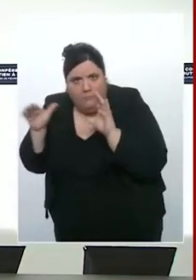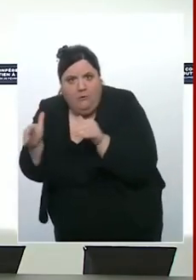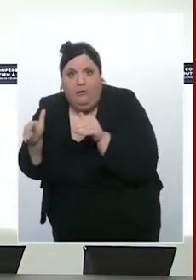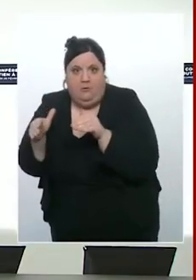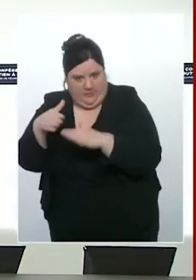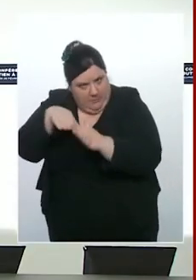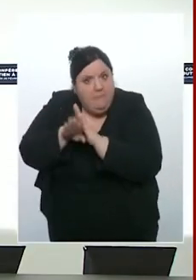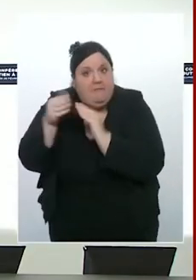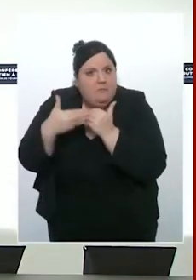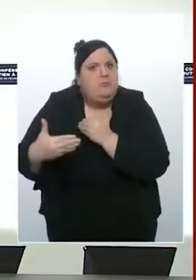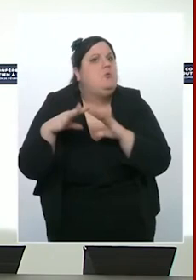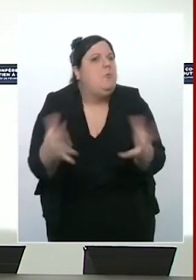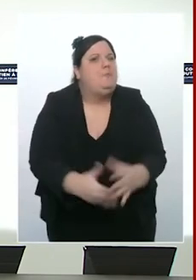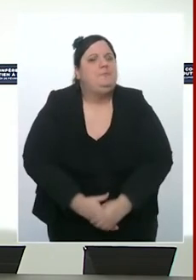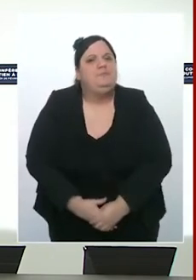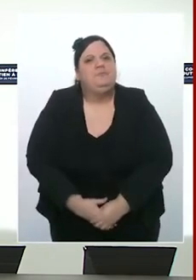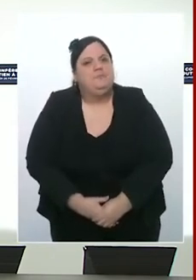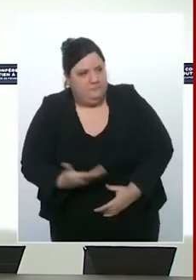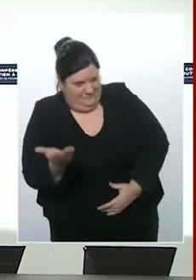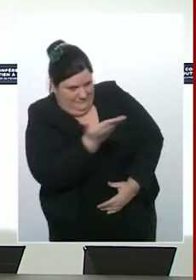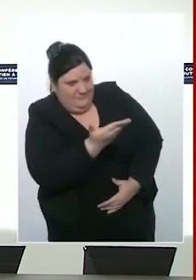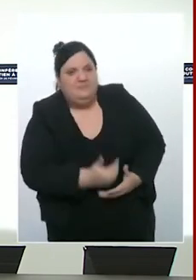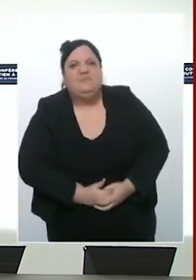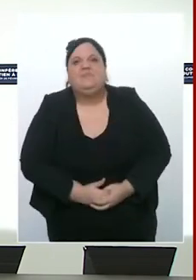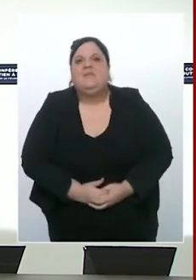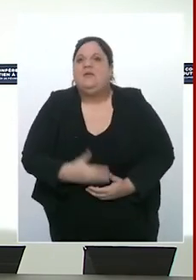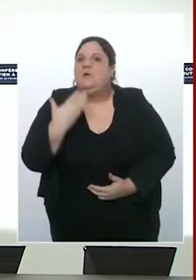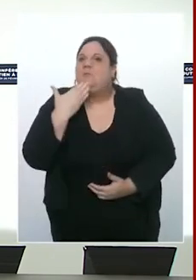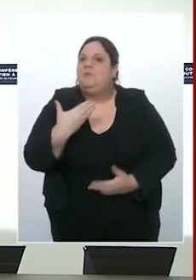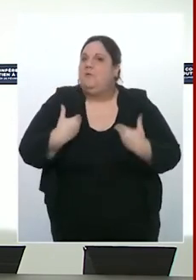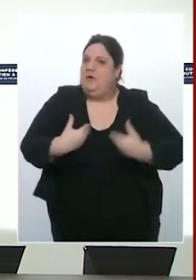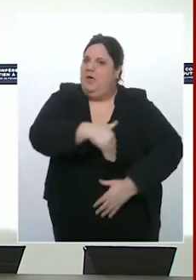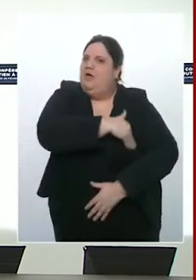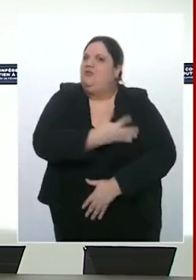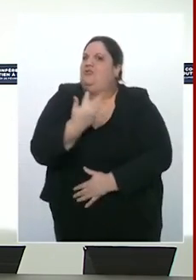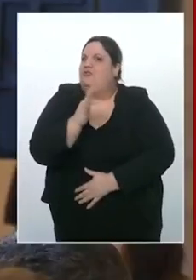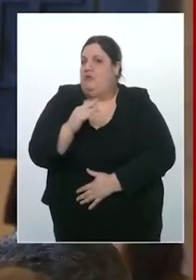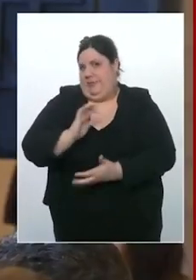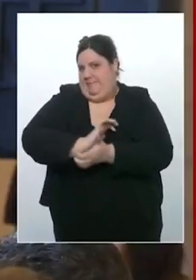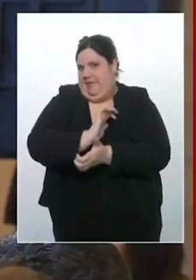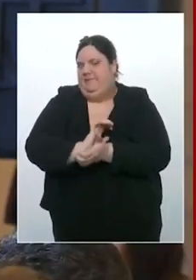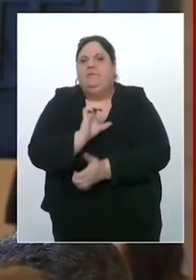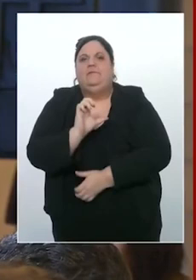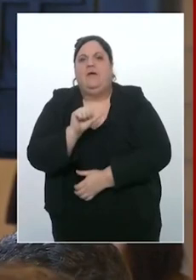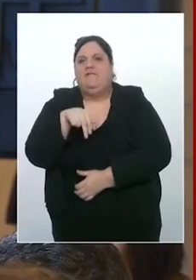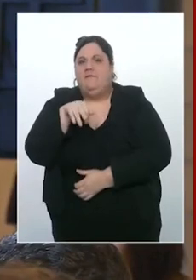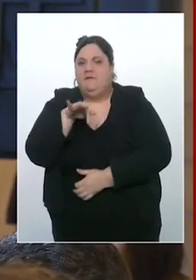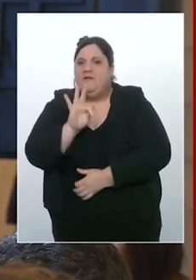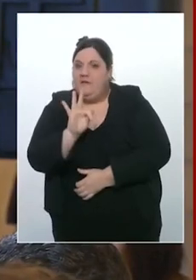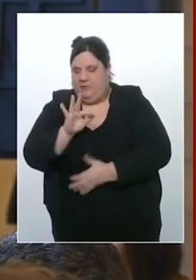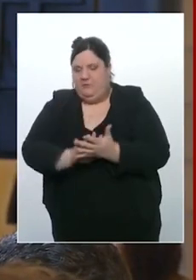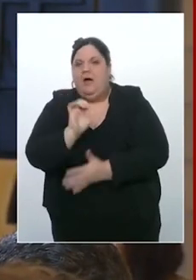Merci, monsieur le président. Francesco Fontemagli de l'agence France Presse. Le président Zelensky a dit aujourd'hui qu'à ce stade, seuls 30% du